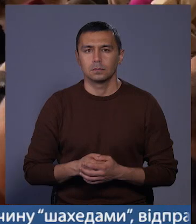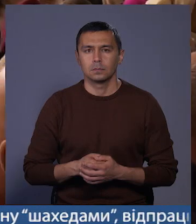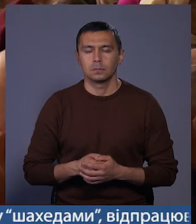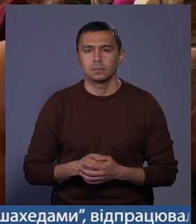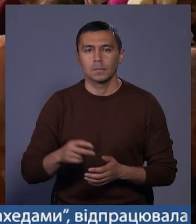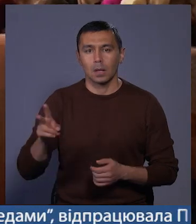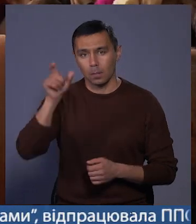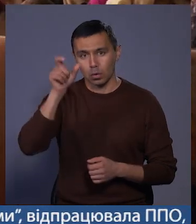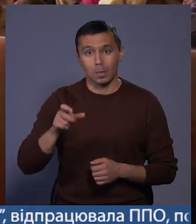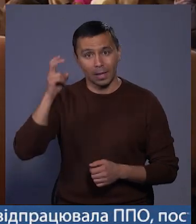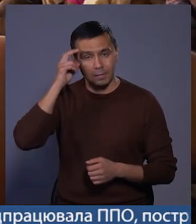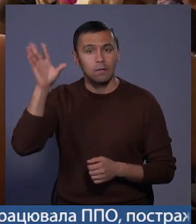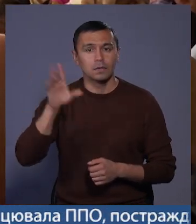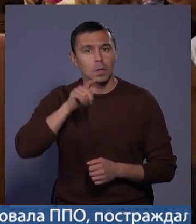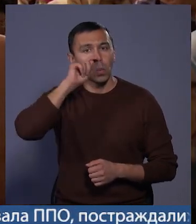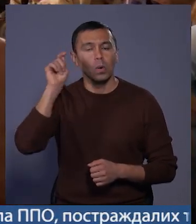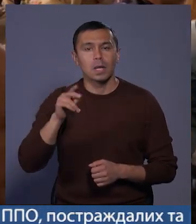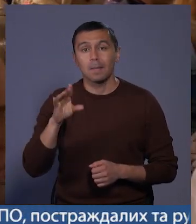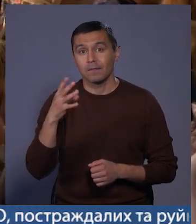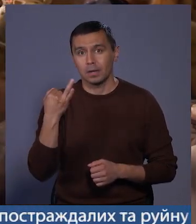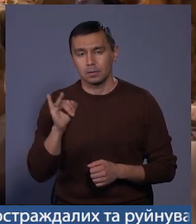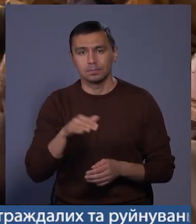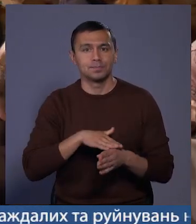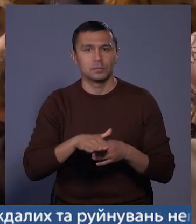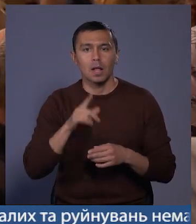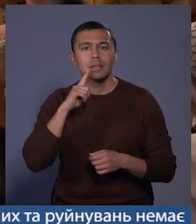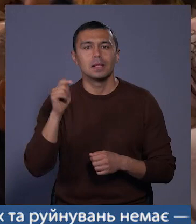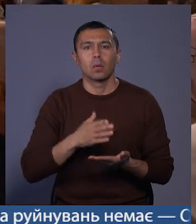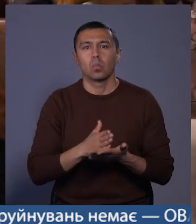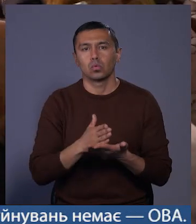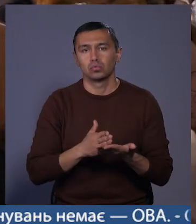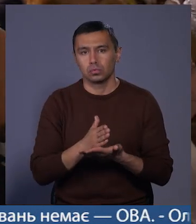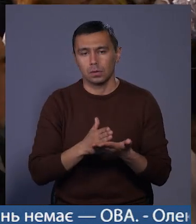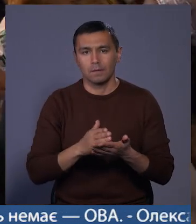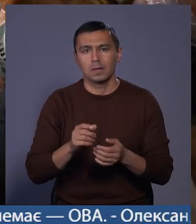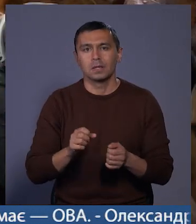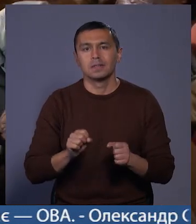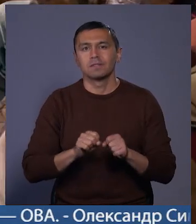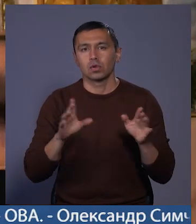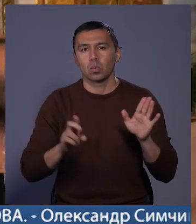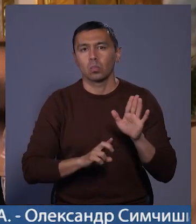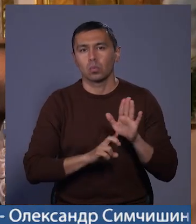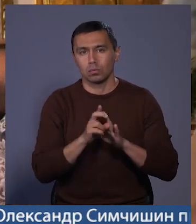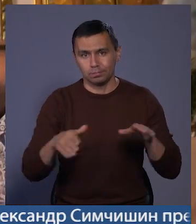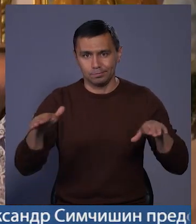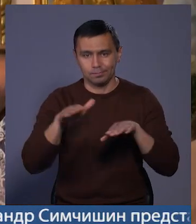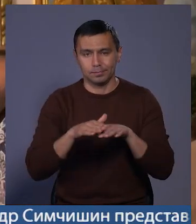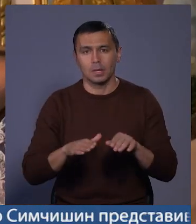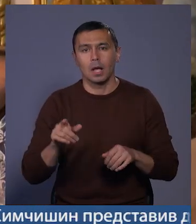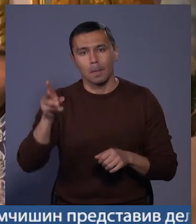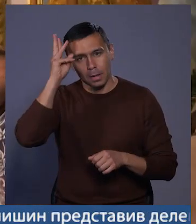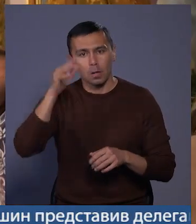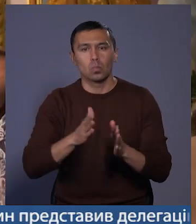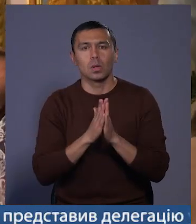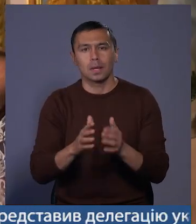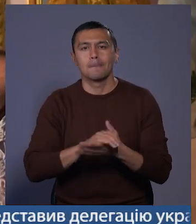Митрополит Київський і всієї України Епіфаній звершив недільне богослужіння у Свято-Покровському кафедральному соборі. Хмельничани молилися